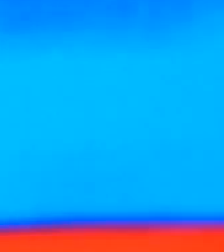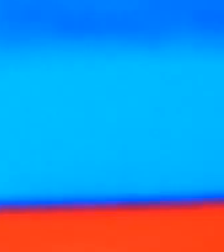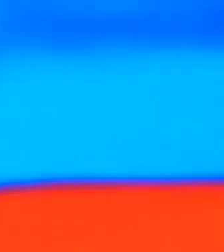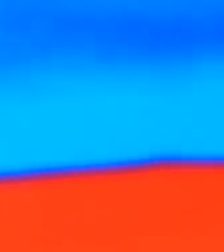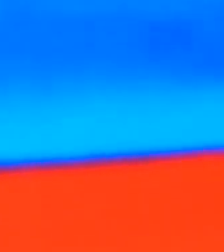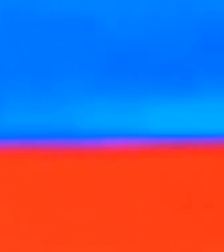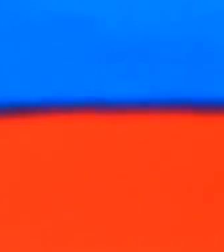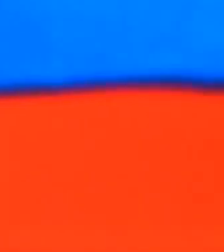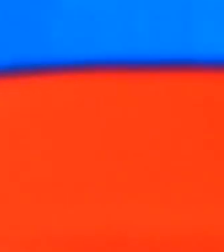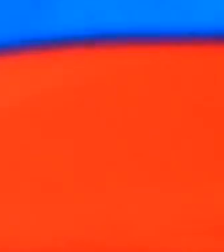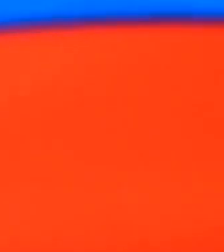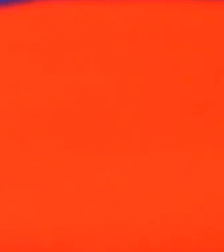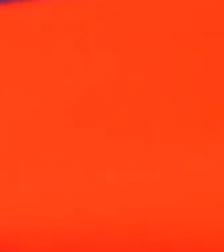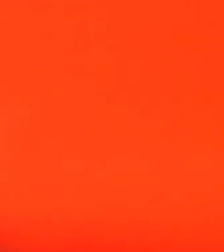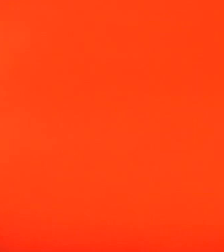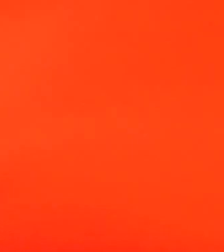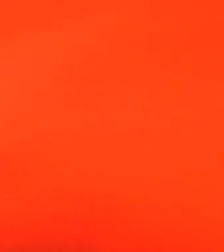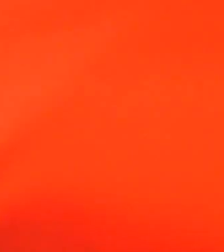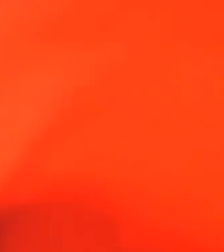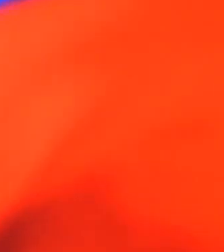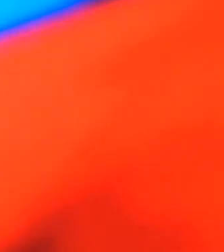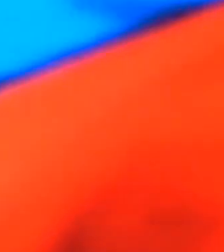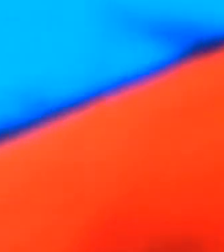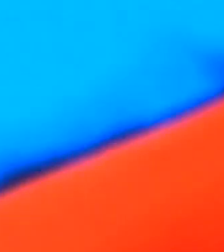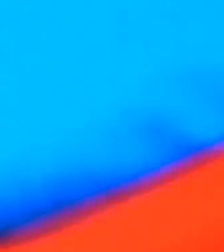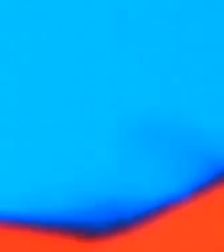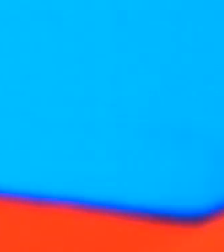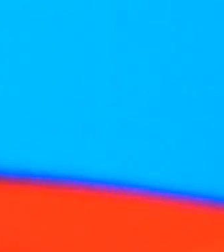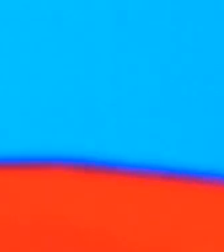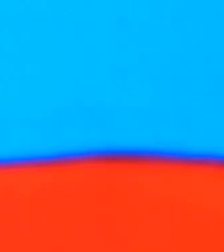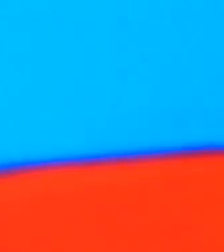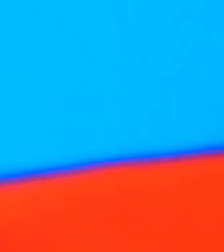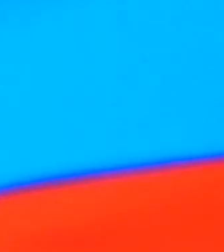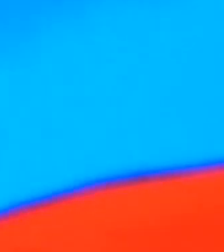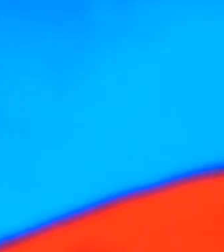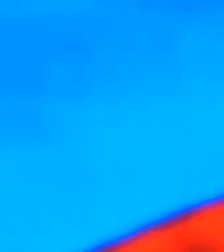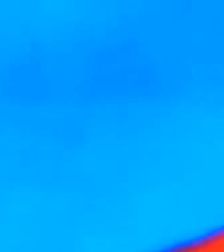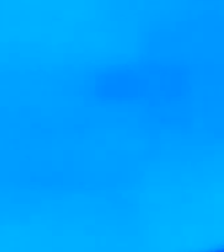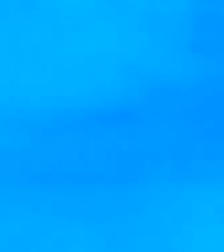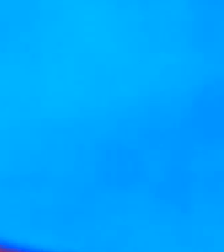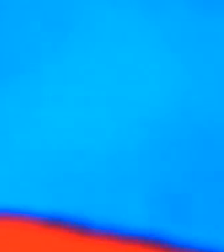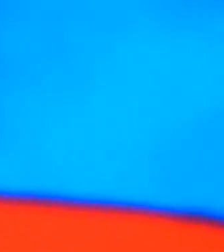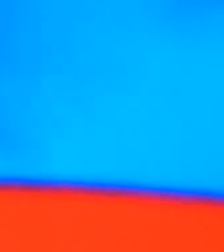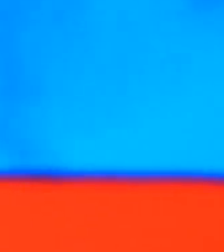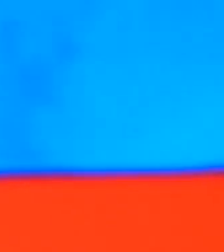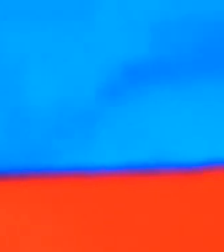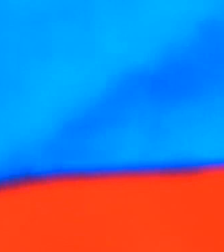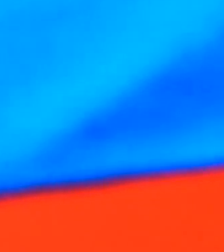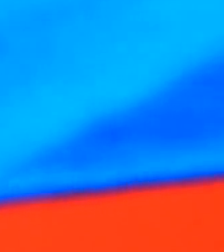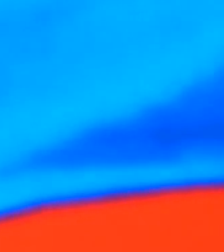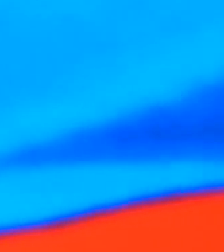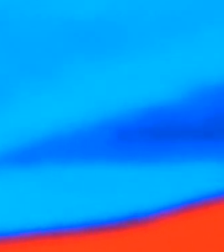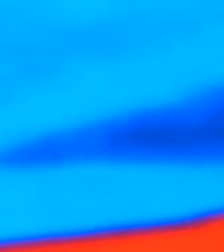мы открыли такие центры во всех 22 муниципальных образованиях области. То есть наша задача –